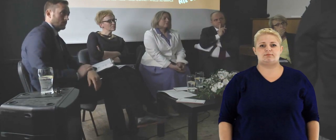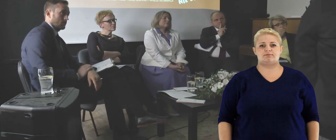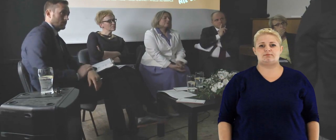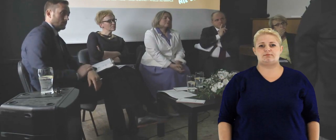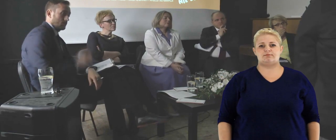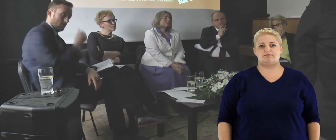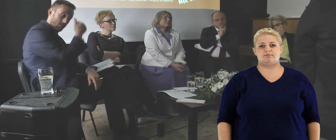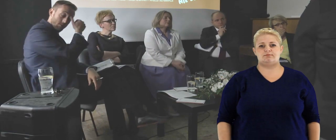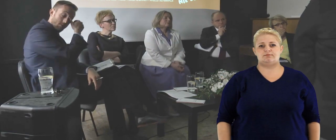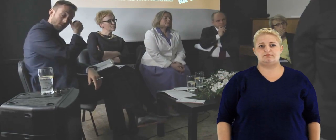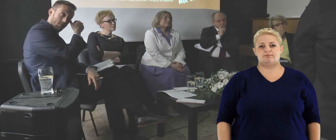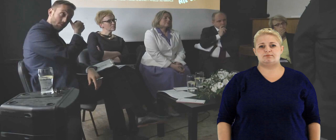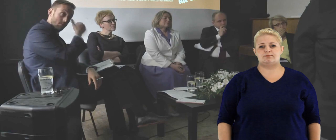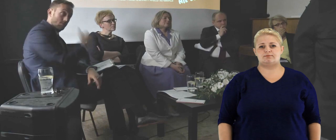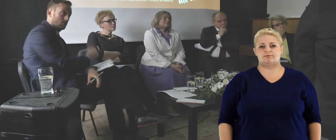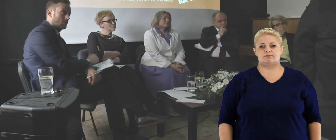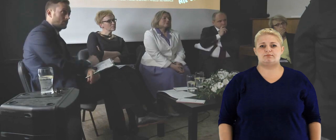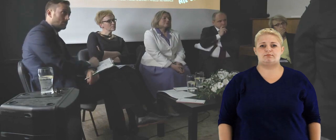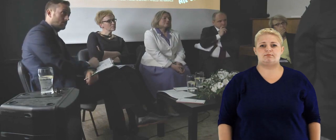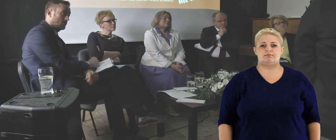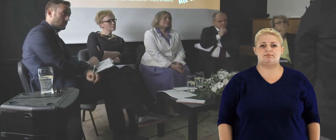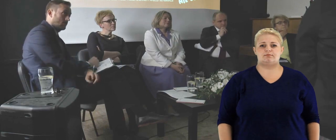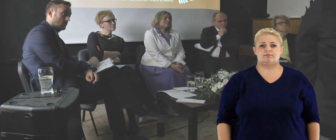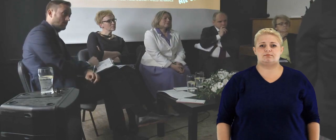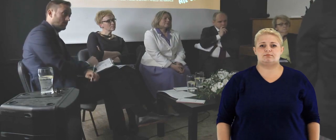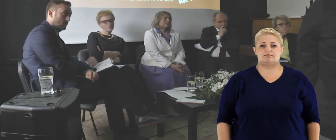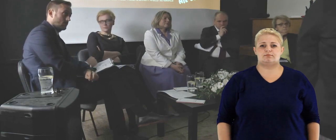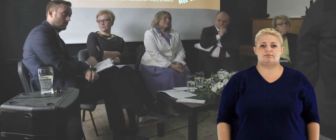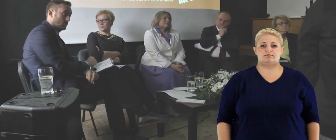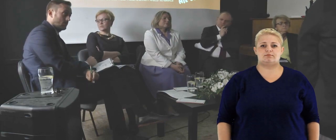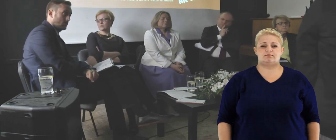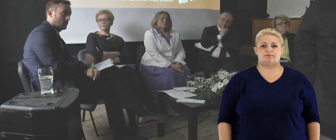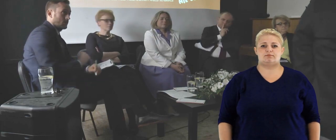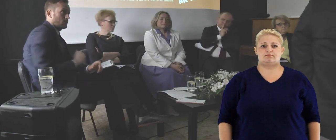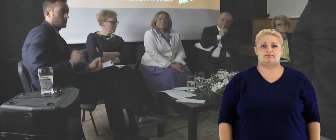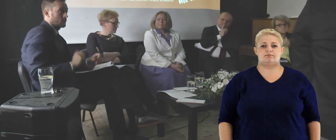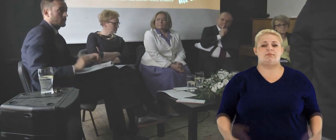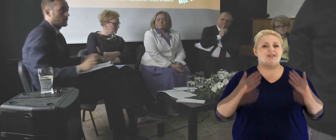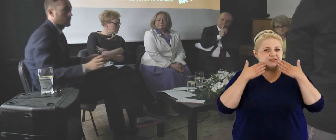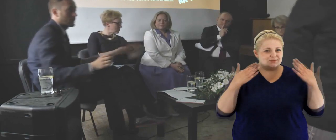powiedzmy, stowarzyszenia państw czy regiony. Dziękuję.